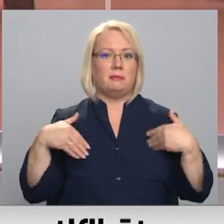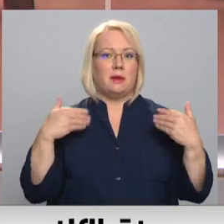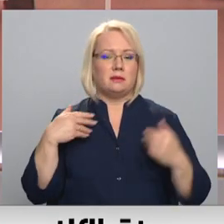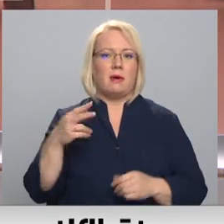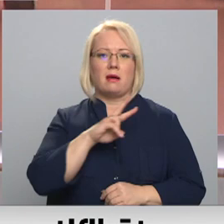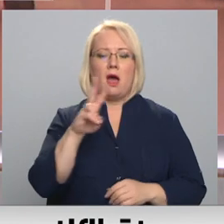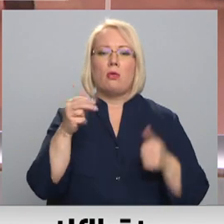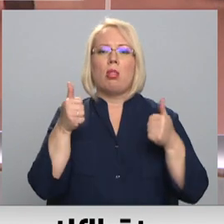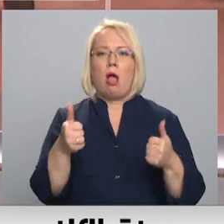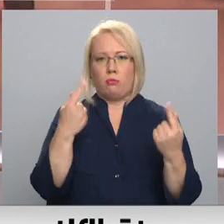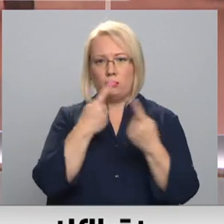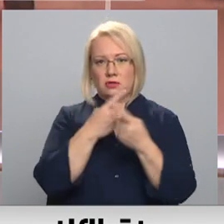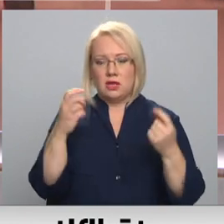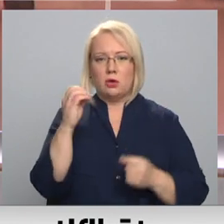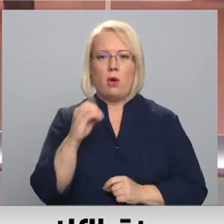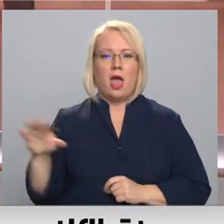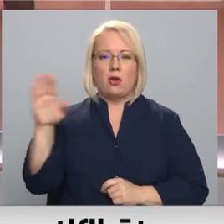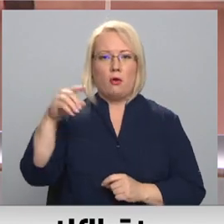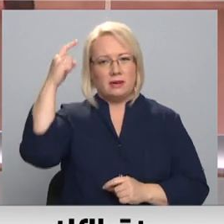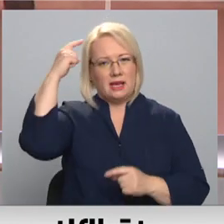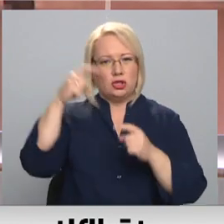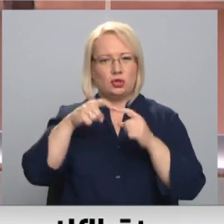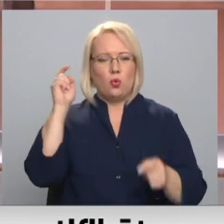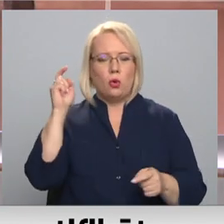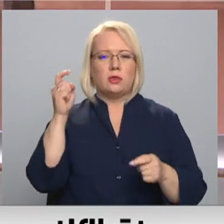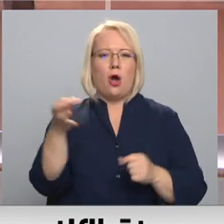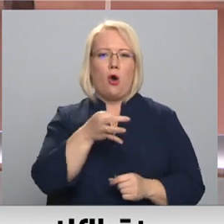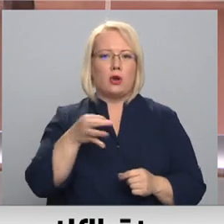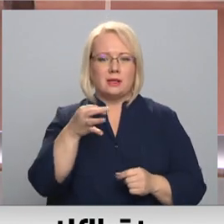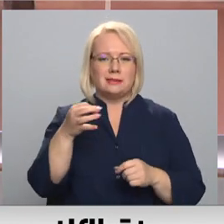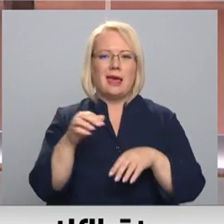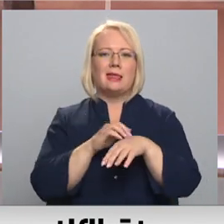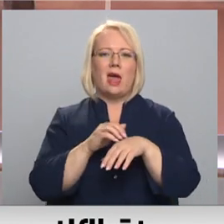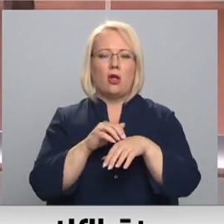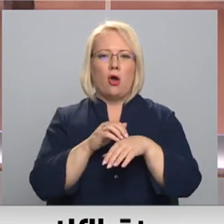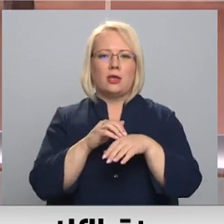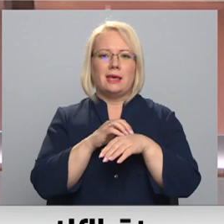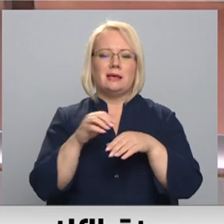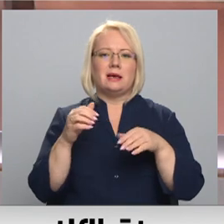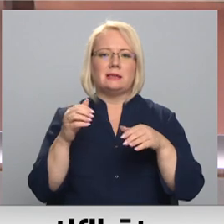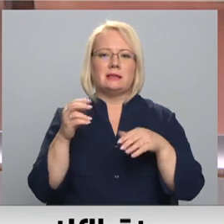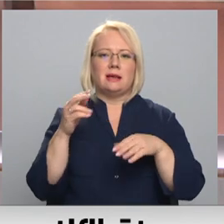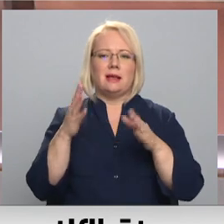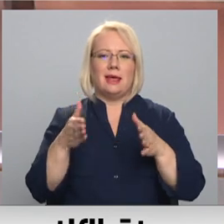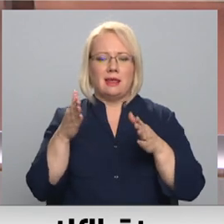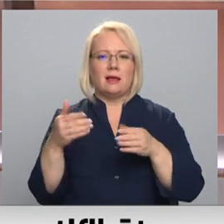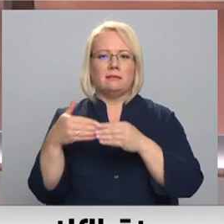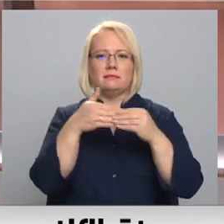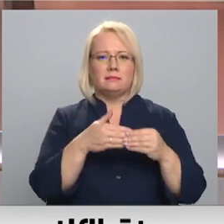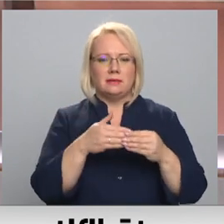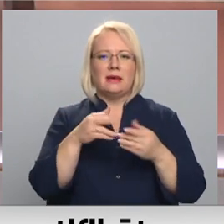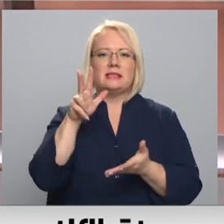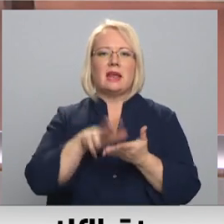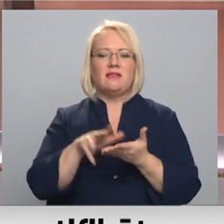kādu ļoti labu ziņu. Eiropas Insulta organizācijas stradiņas slimnīcas neurologijas klīnikai piešķīrusi certificēta centra statusu.